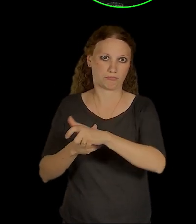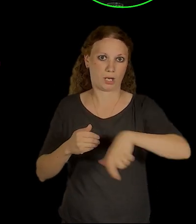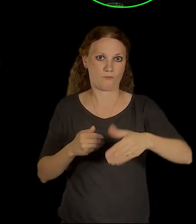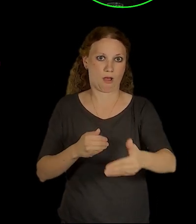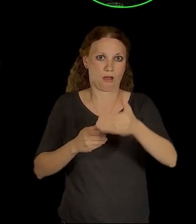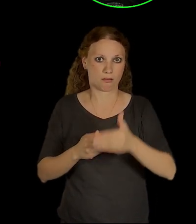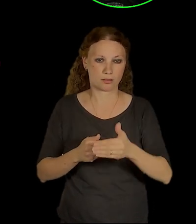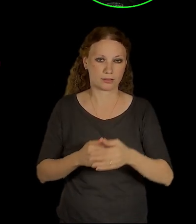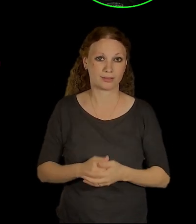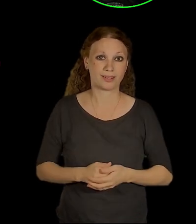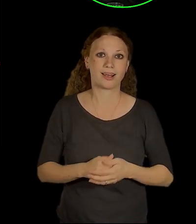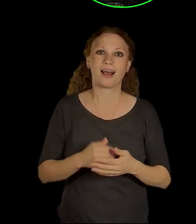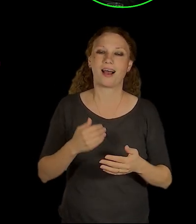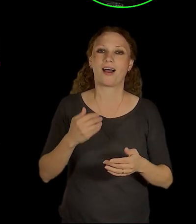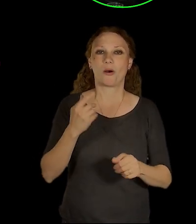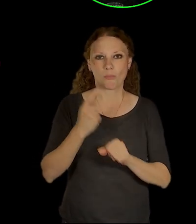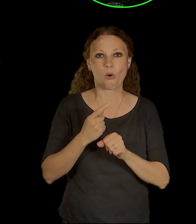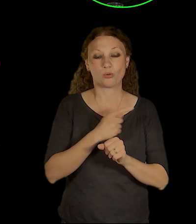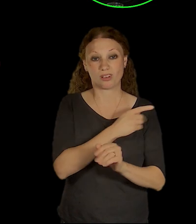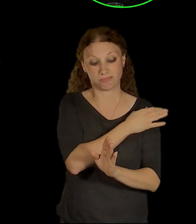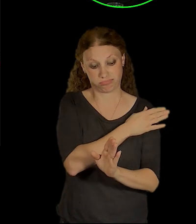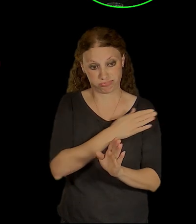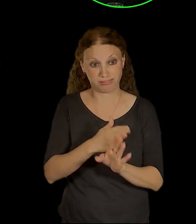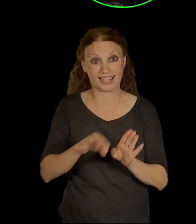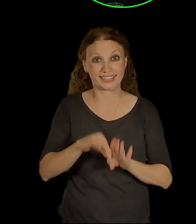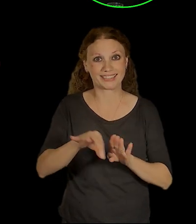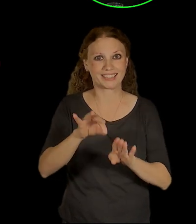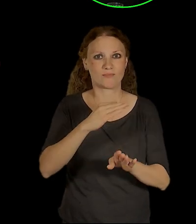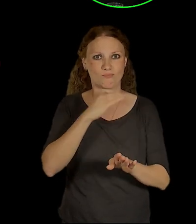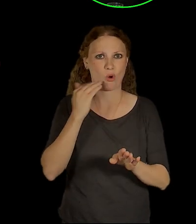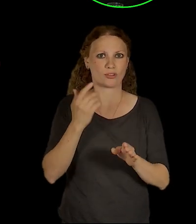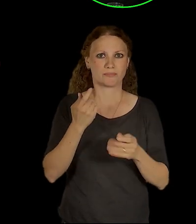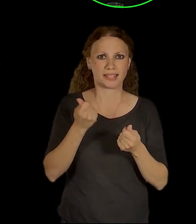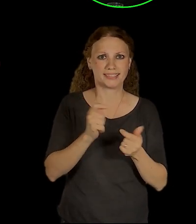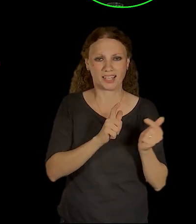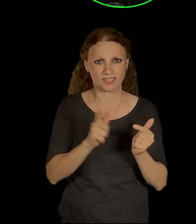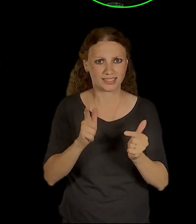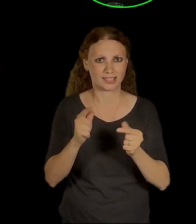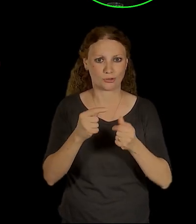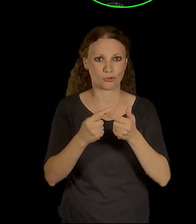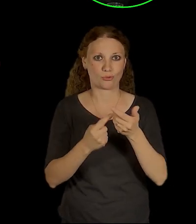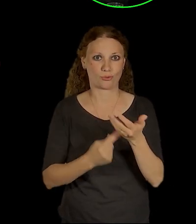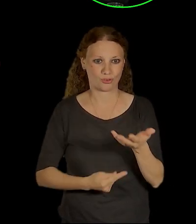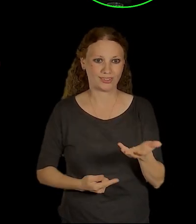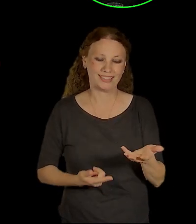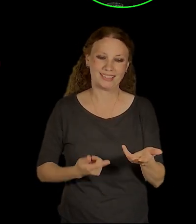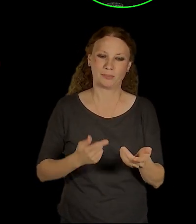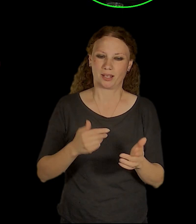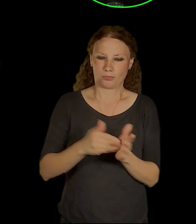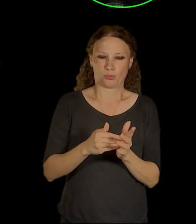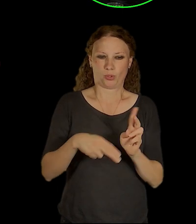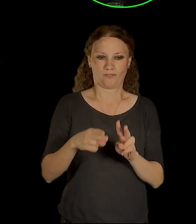jsme zjistili, že těch investic se tam odehrá strašně moc a že by bylo fajn je nějak propojit a získat nějaký synergický